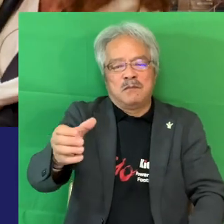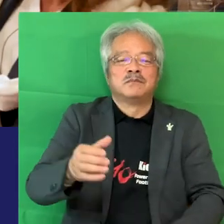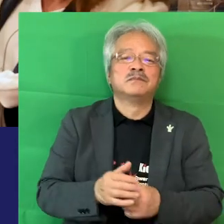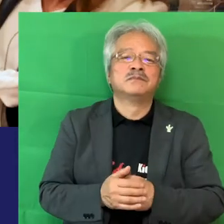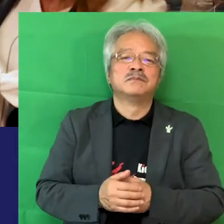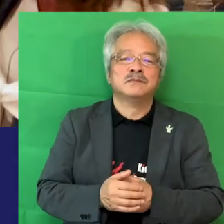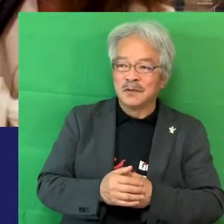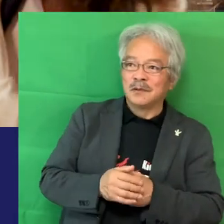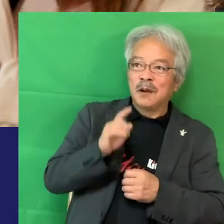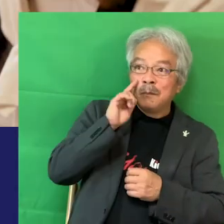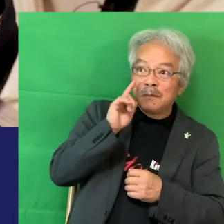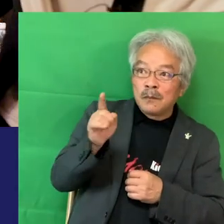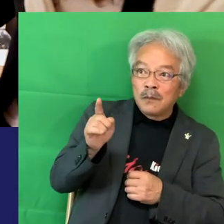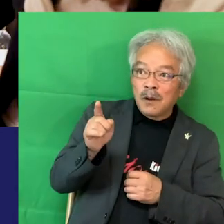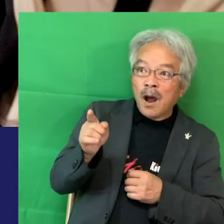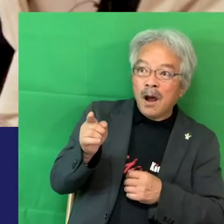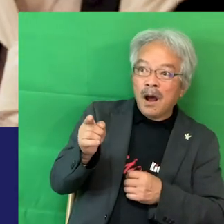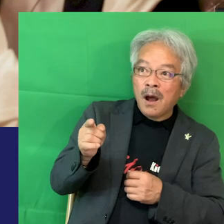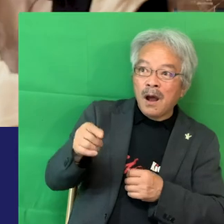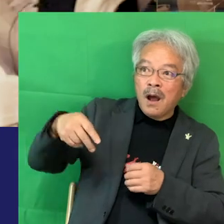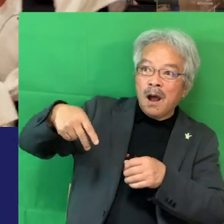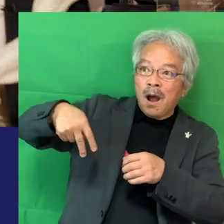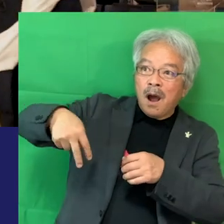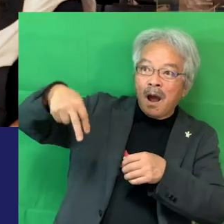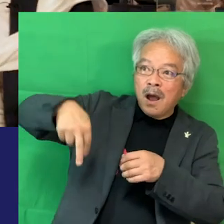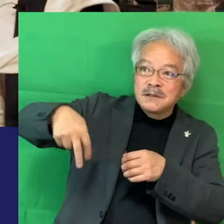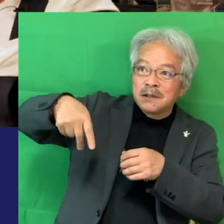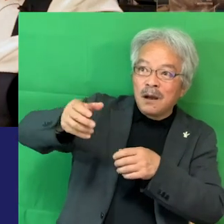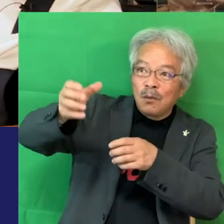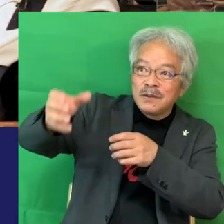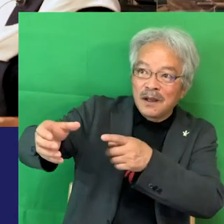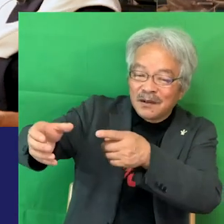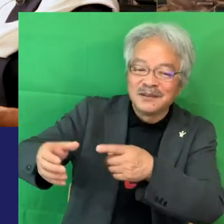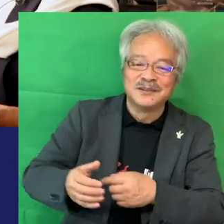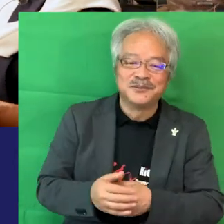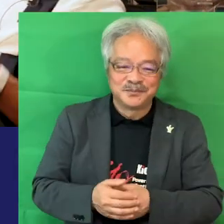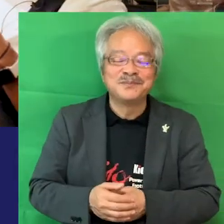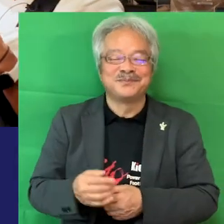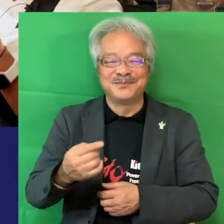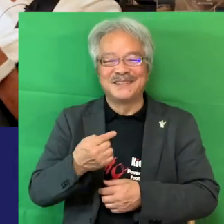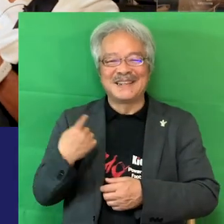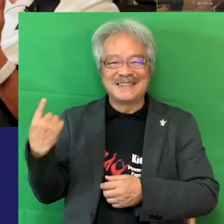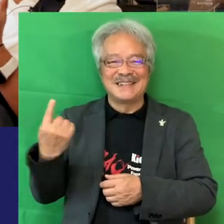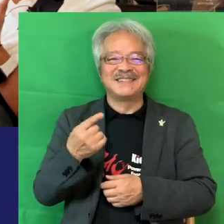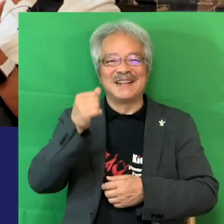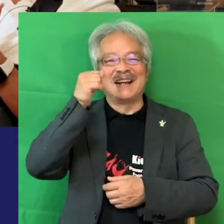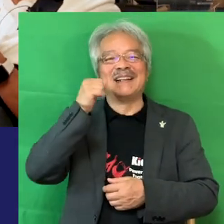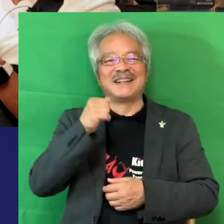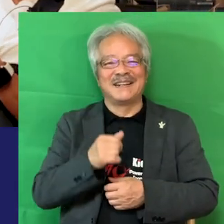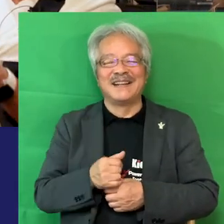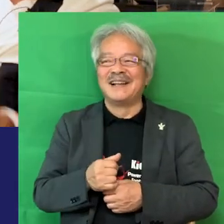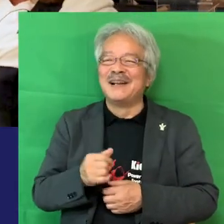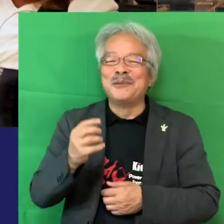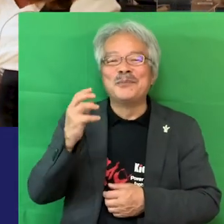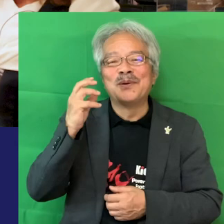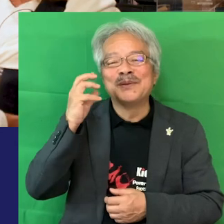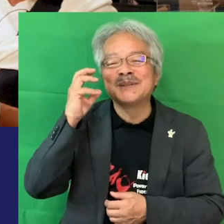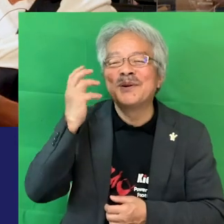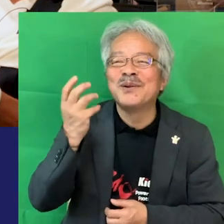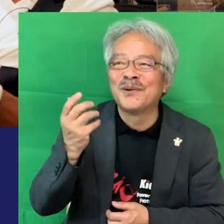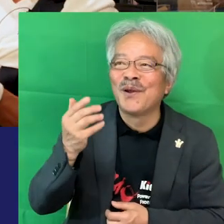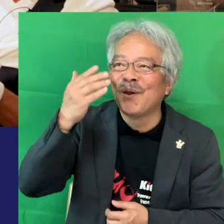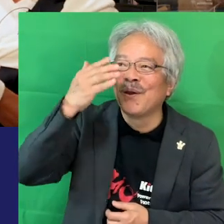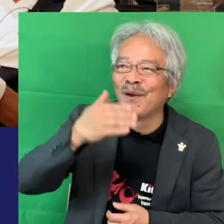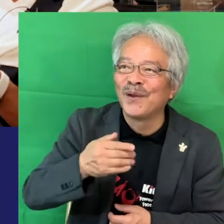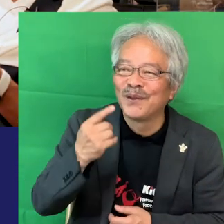わけ足が足を置いてあるけどそれ慣れてるよねそれれてよねですよねあれもねえーみたい